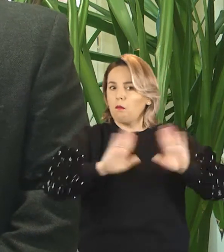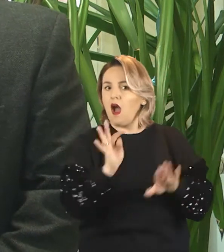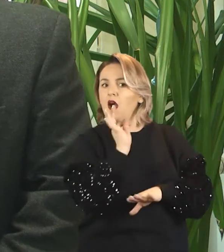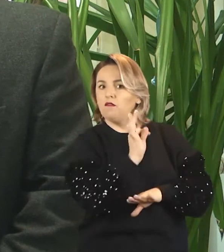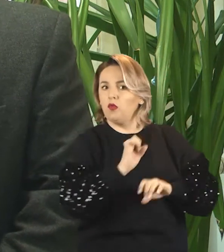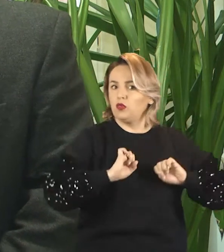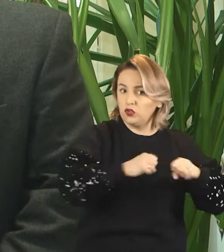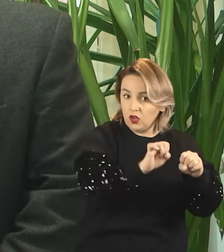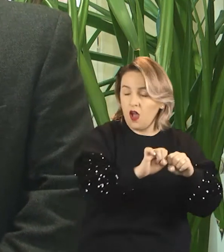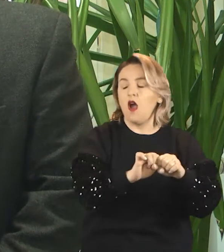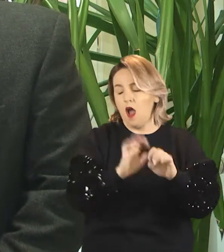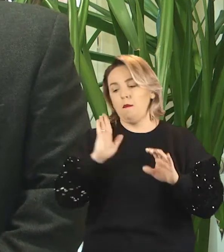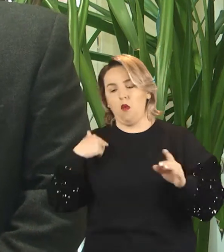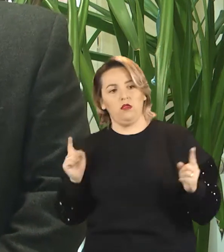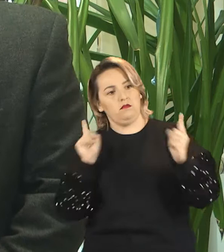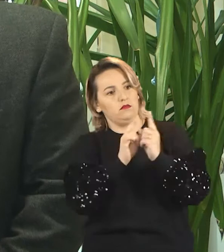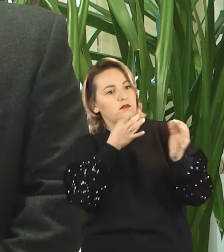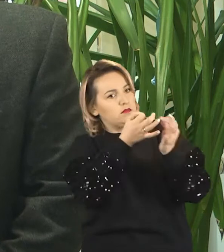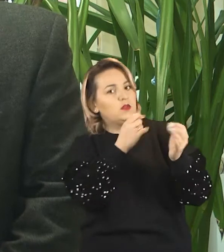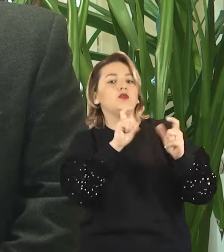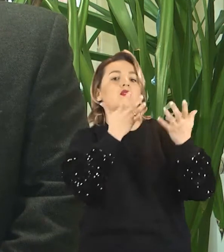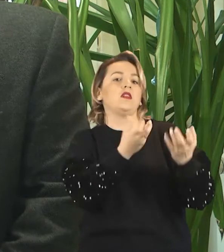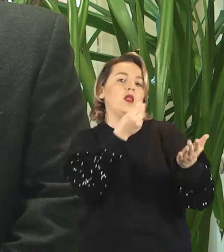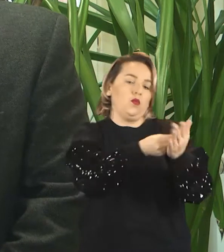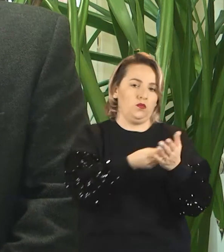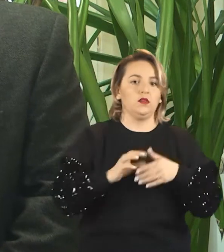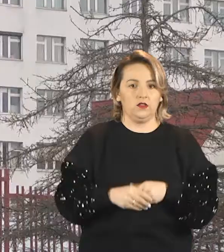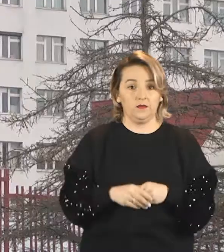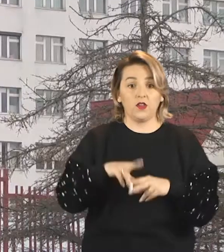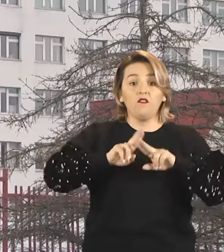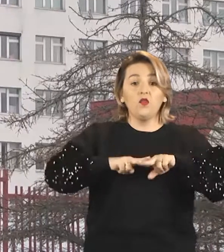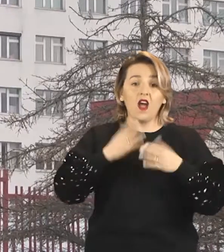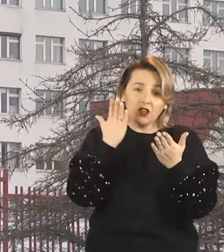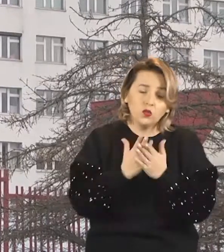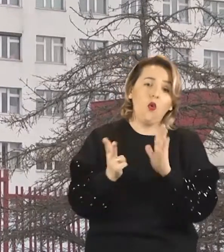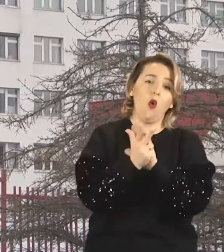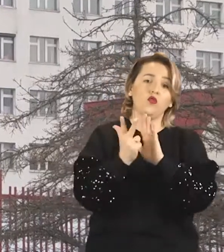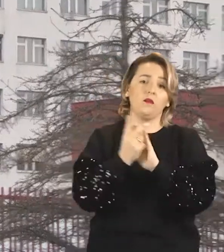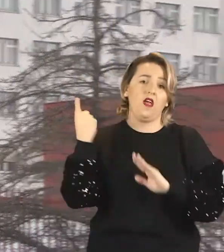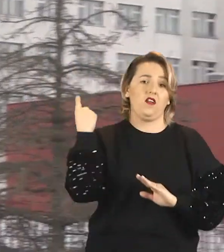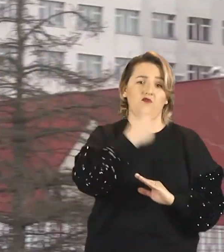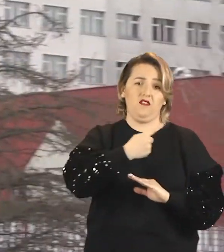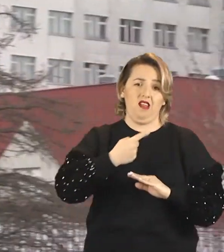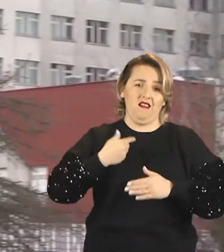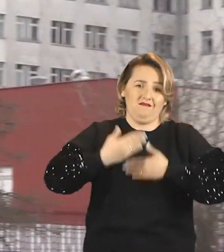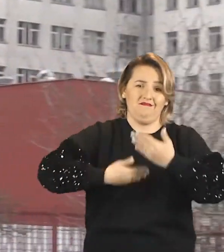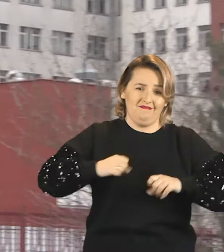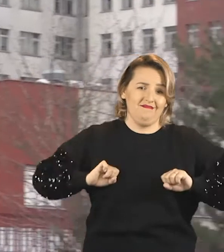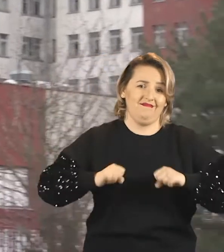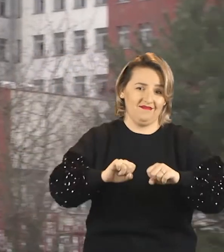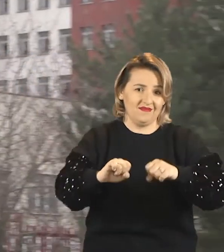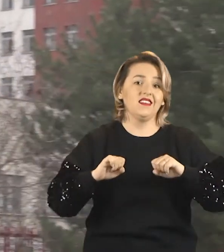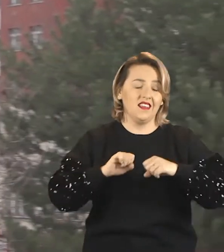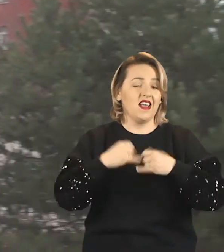określi nam, co by chciał, żeby za te pieniążki kupić. Fundacja działa już od 18 lat. tym czasie